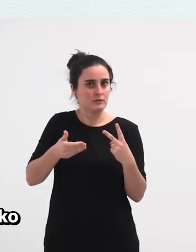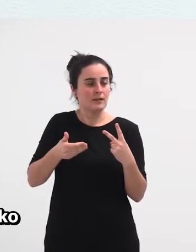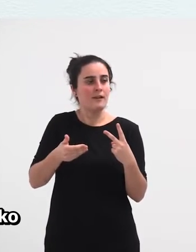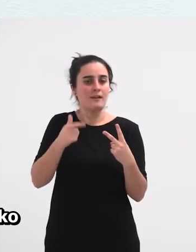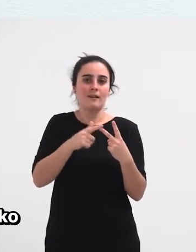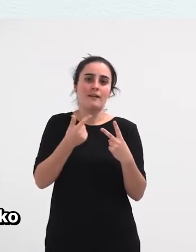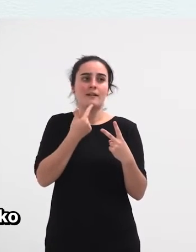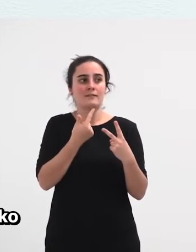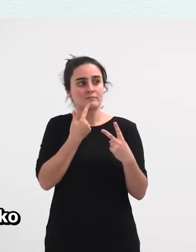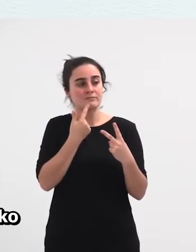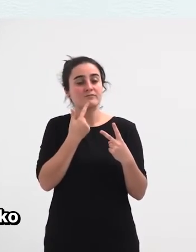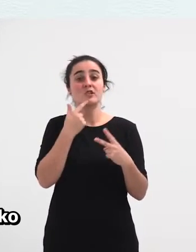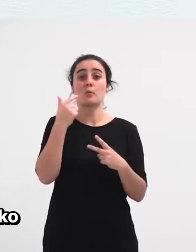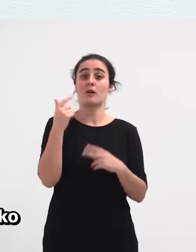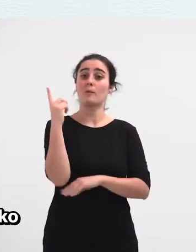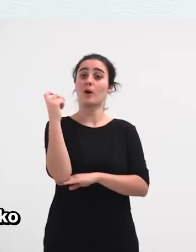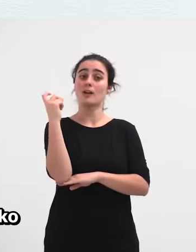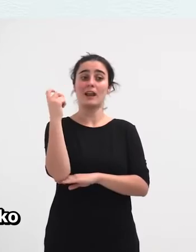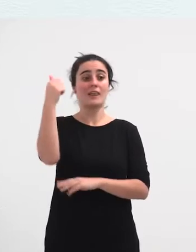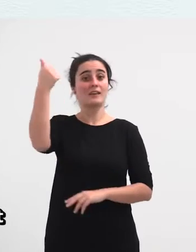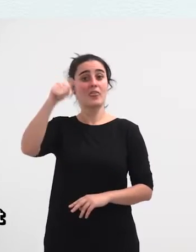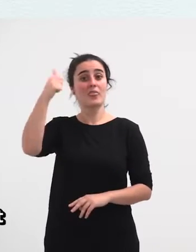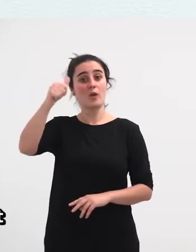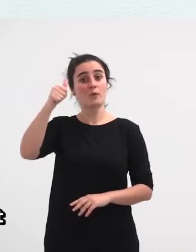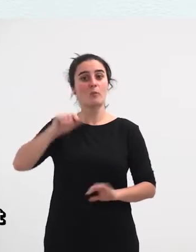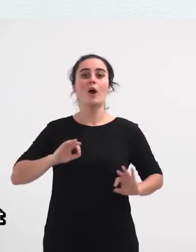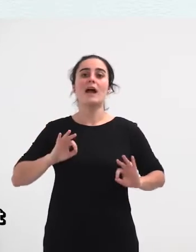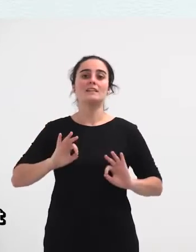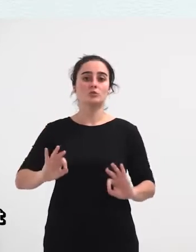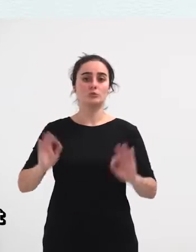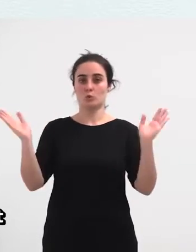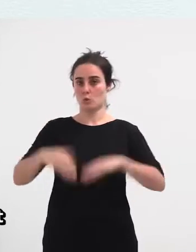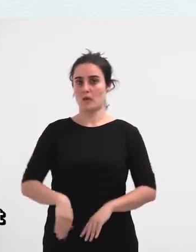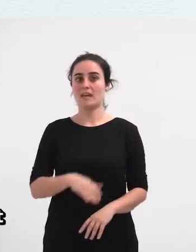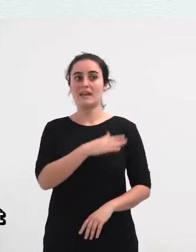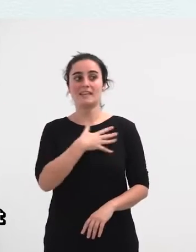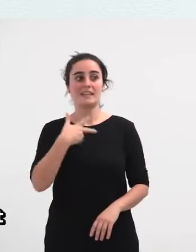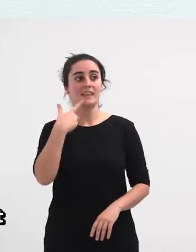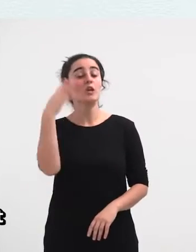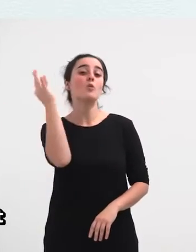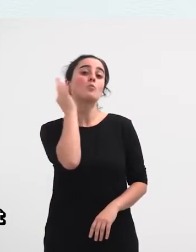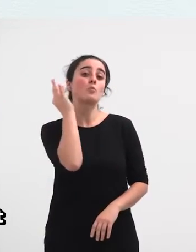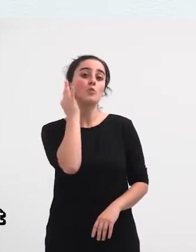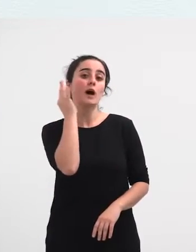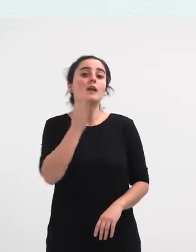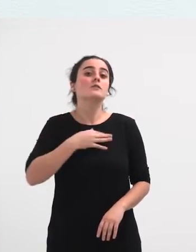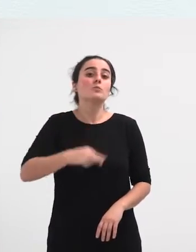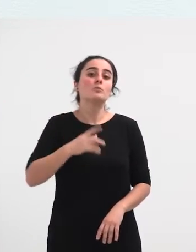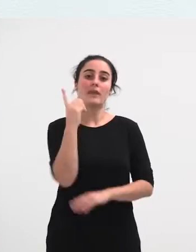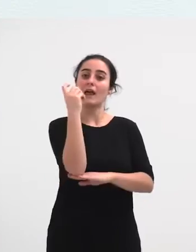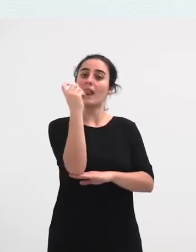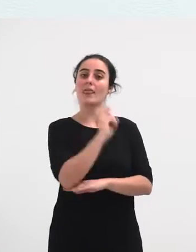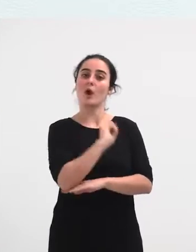direlaako gizonen alardeak, ez direlaako esklusiboak. Hau da, emakumeek beste alarde bat antolatu dezaketela.